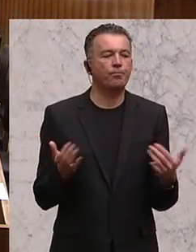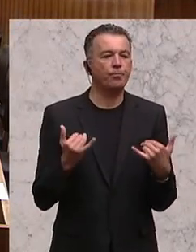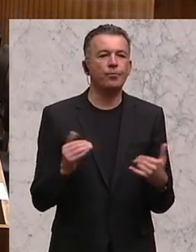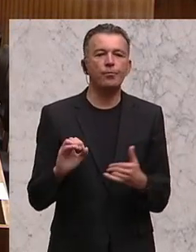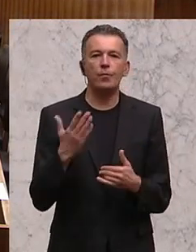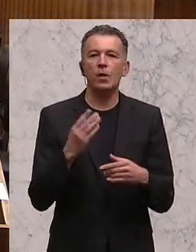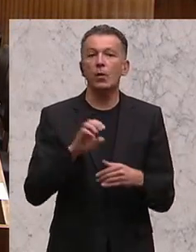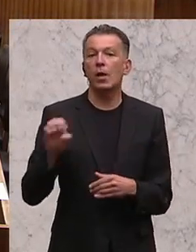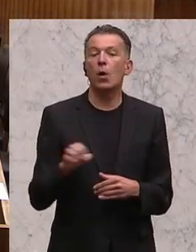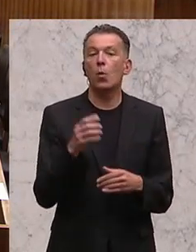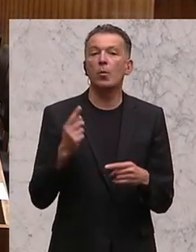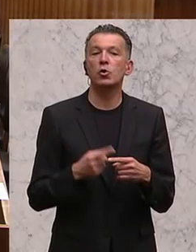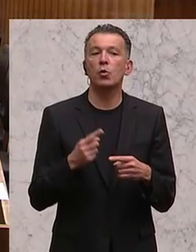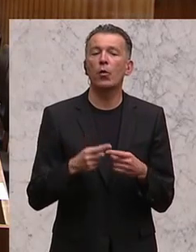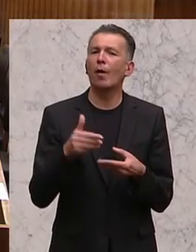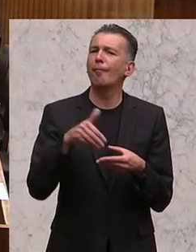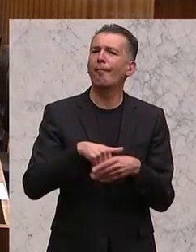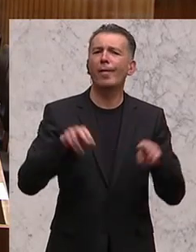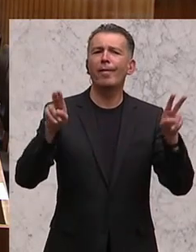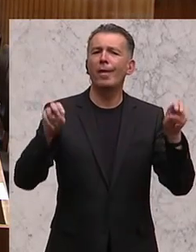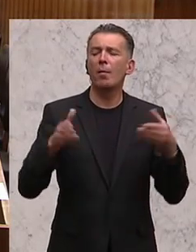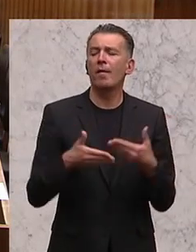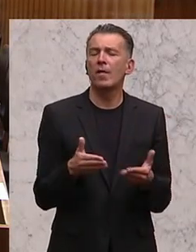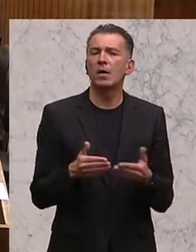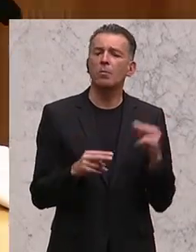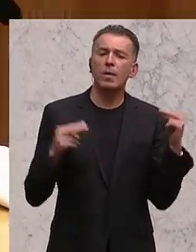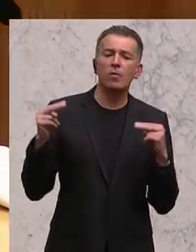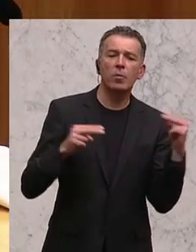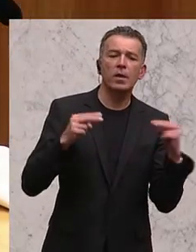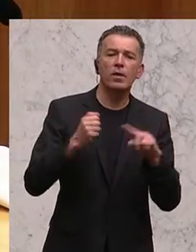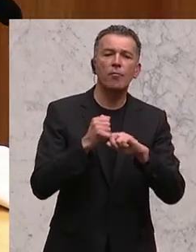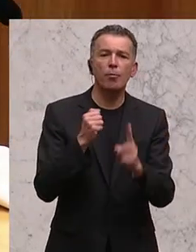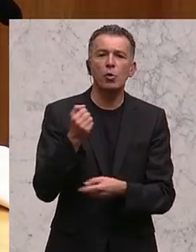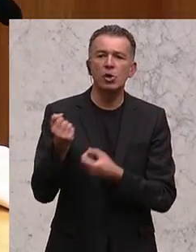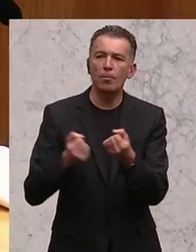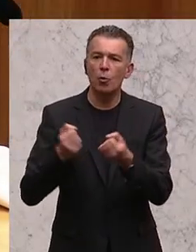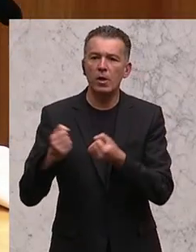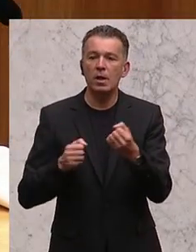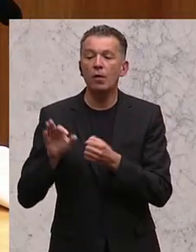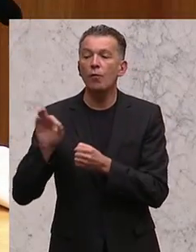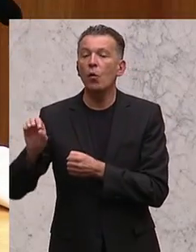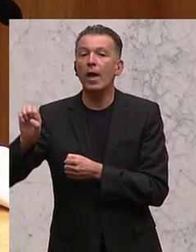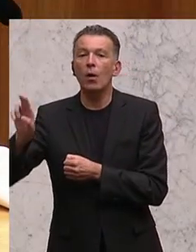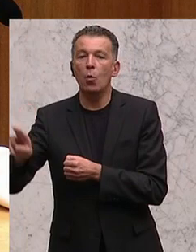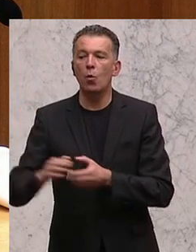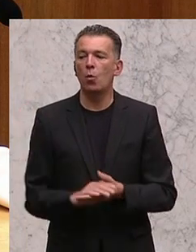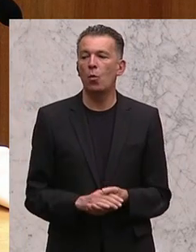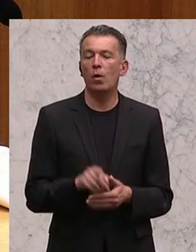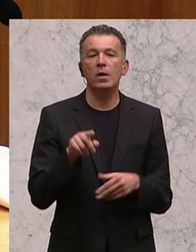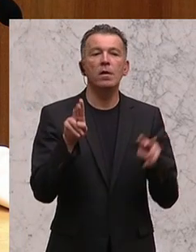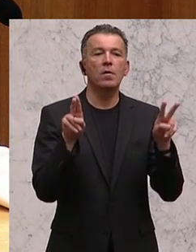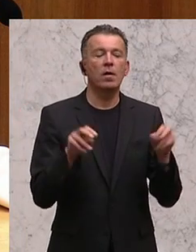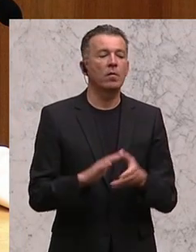heutige aktuelle Europastunde beschäftigt sich mit Perspektiven der Budgetpolitik der Europäischen Union. Und dieses Thema